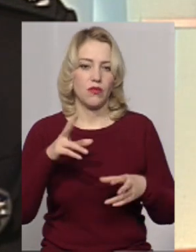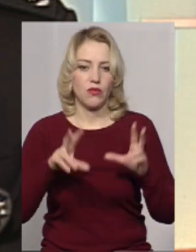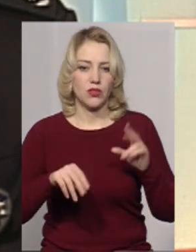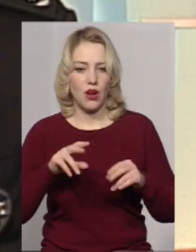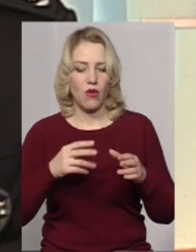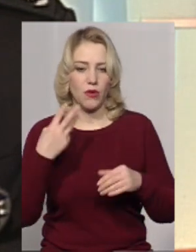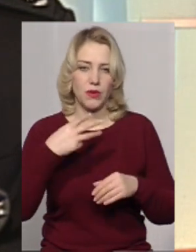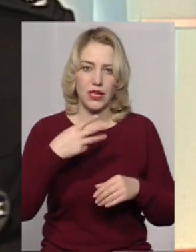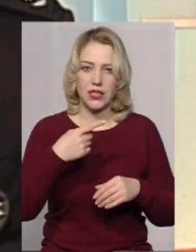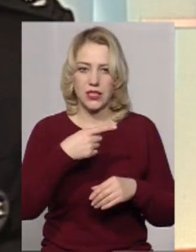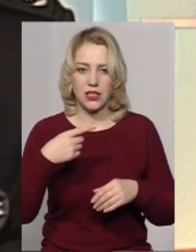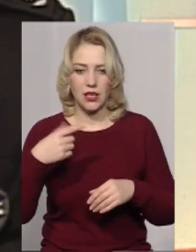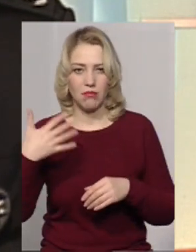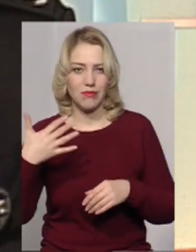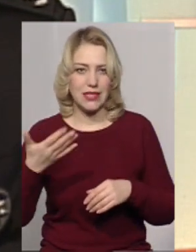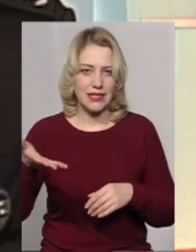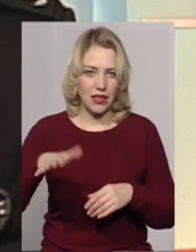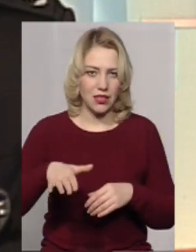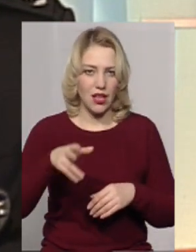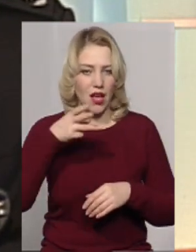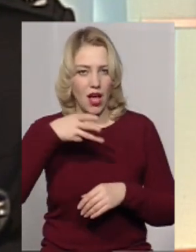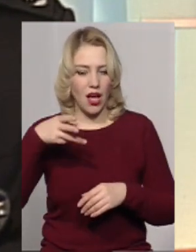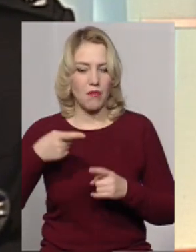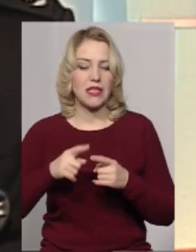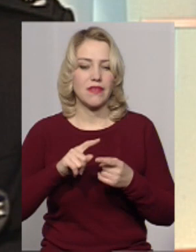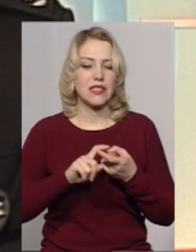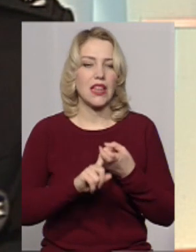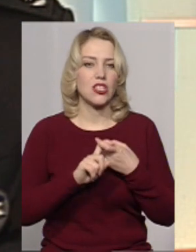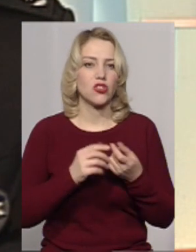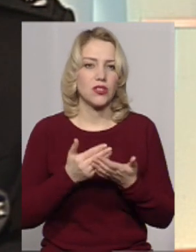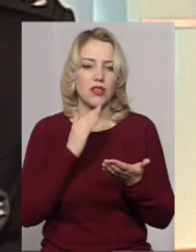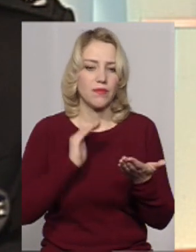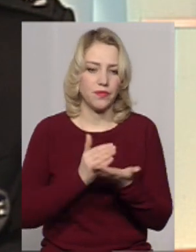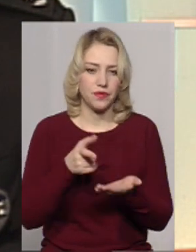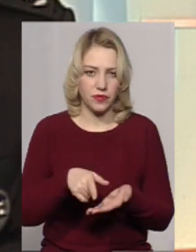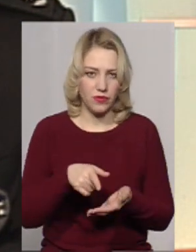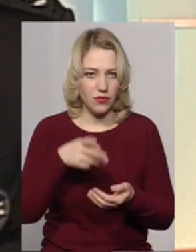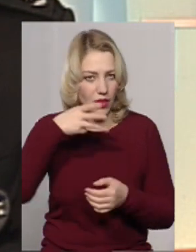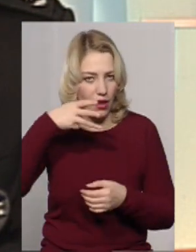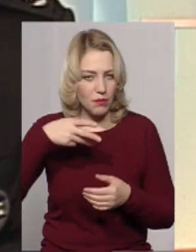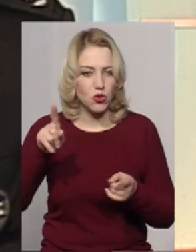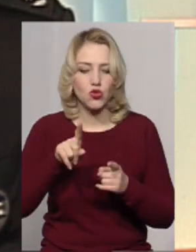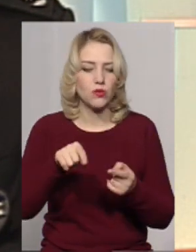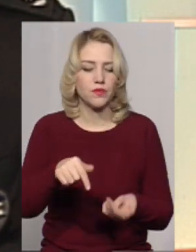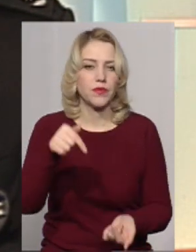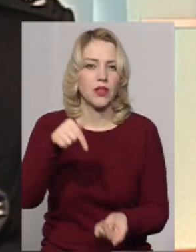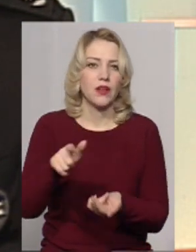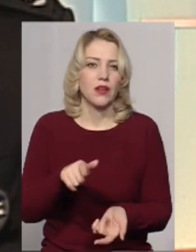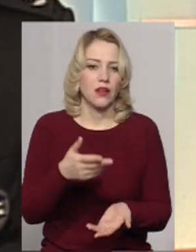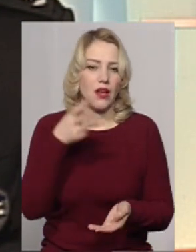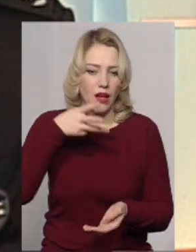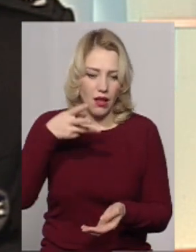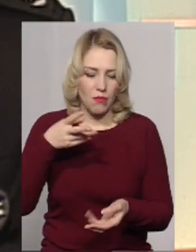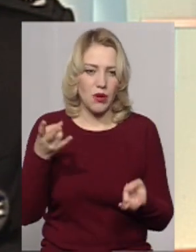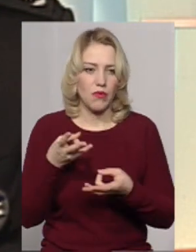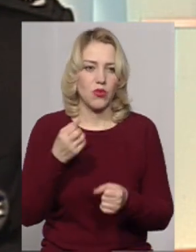до 50 камер, в залежності від того, який функціонал буде необхідний, ну, що має та камера робити